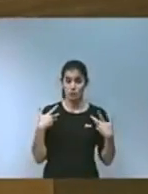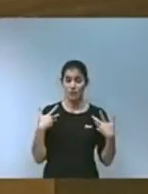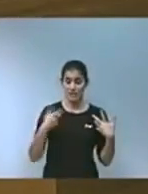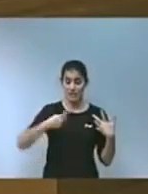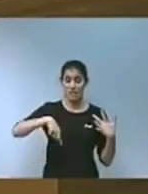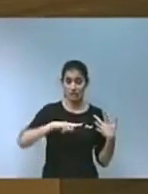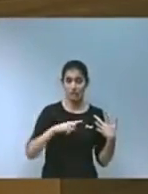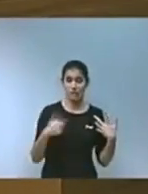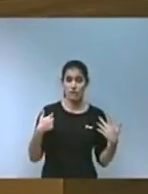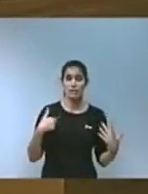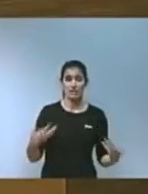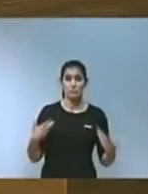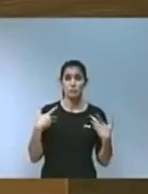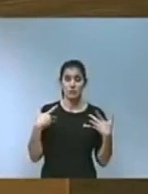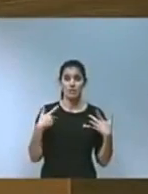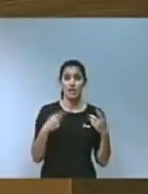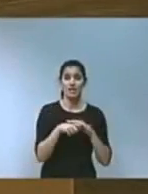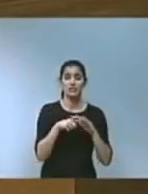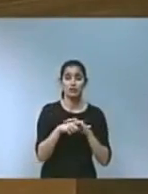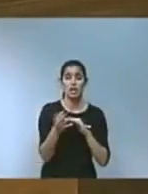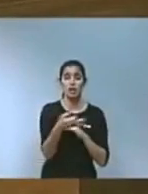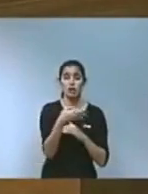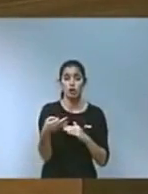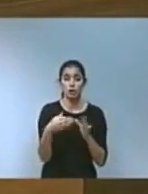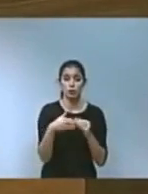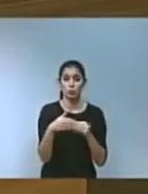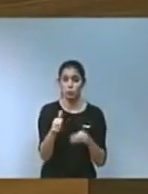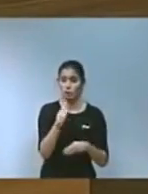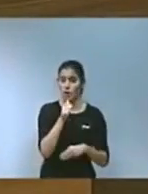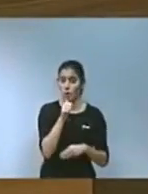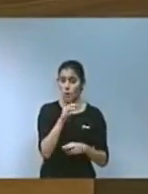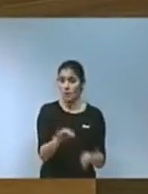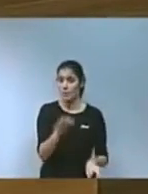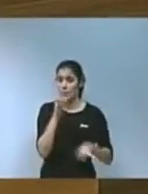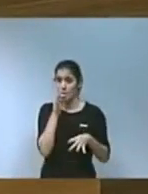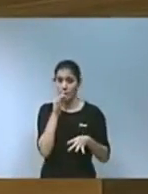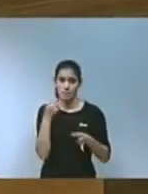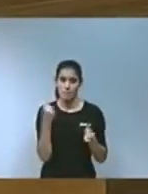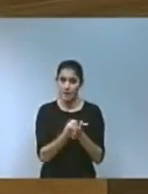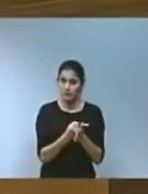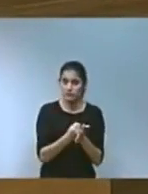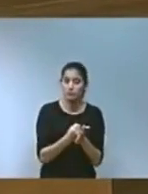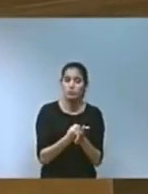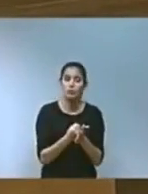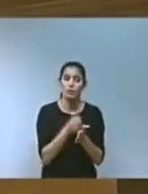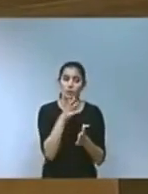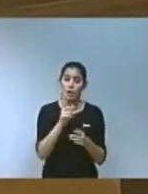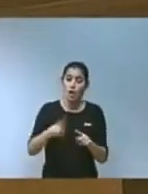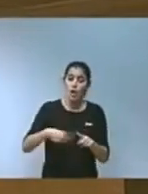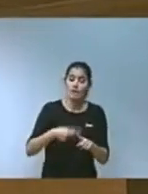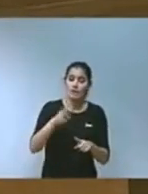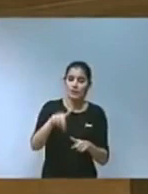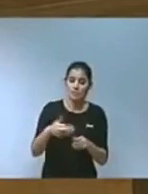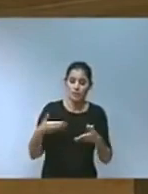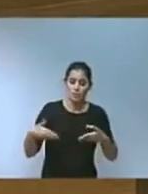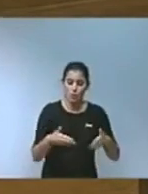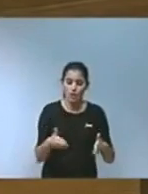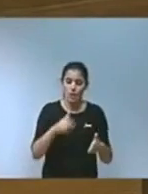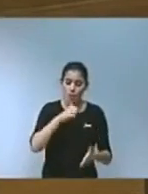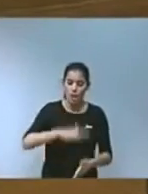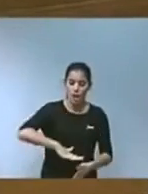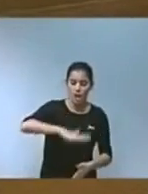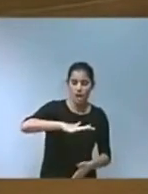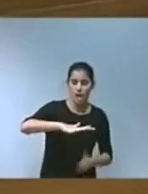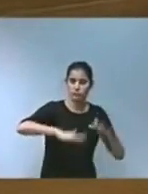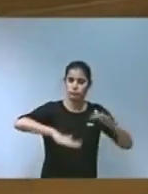per gestionar un correcte ús de l'aigua el seu màxim aprofitament a la vegada que hem d'assegurar un caudal normal per preservar l